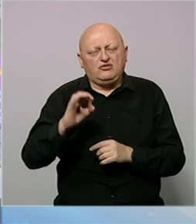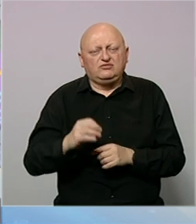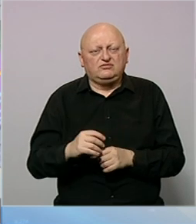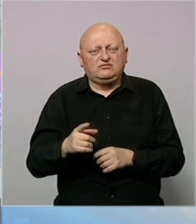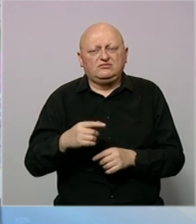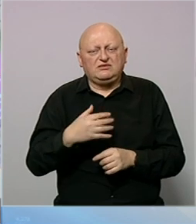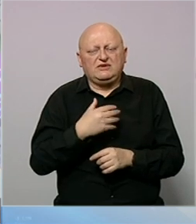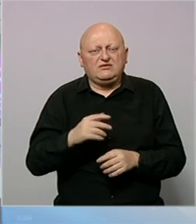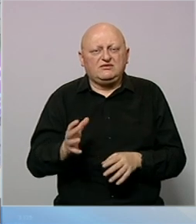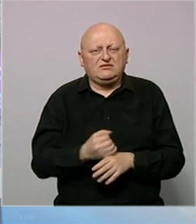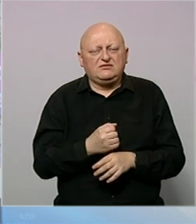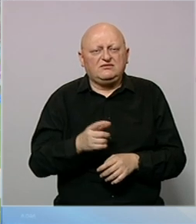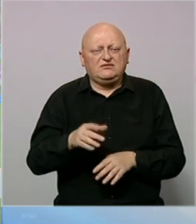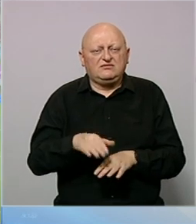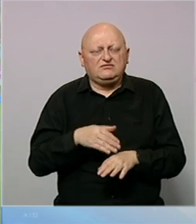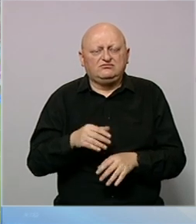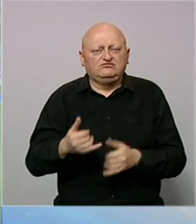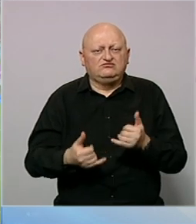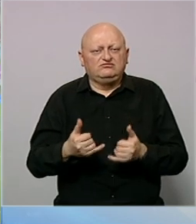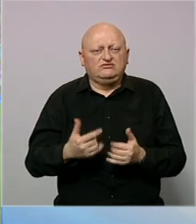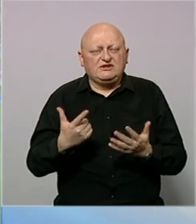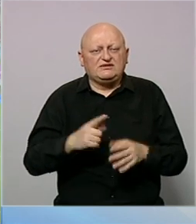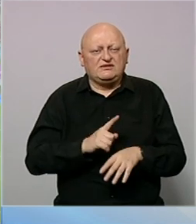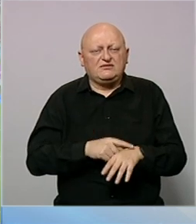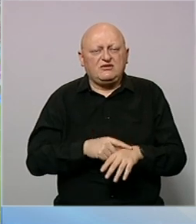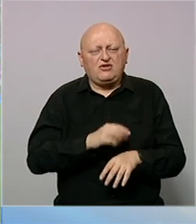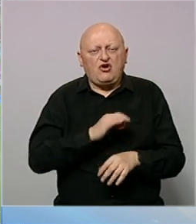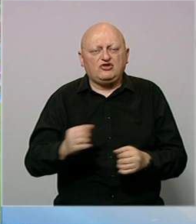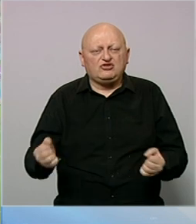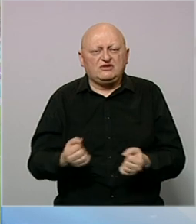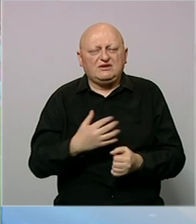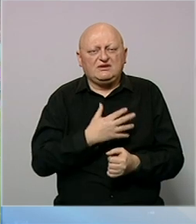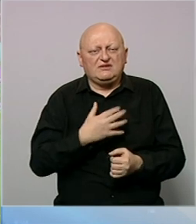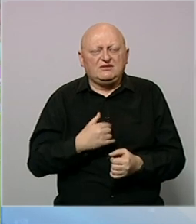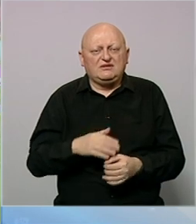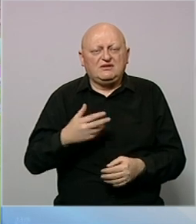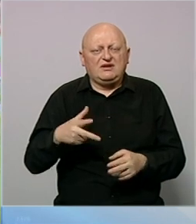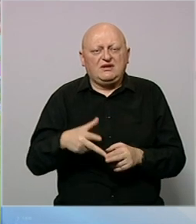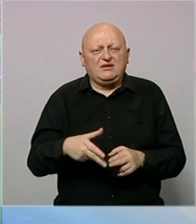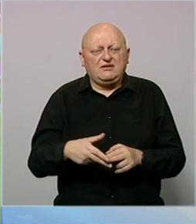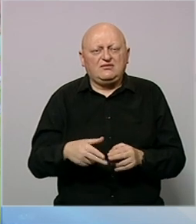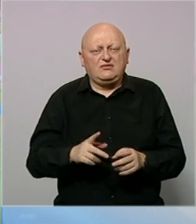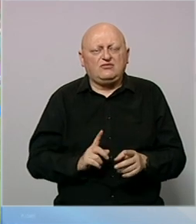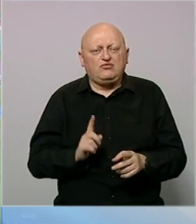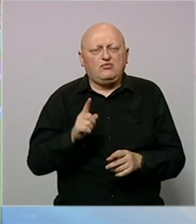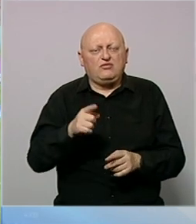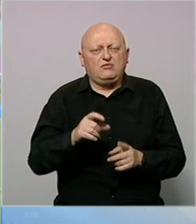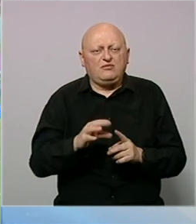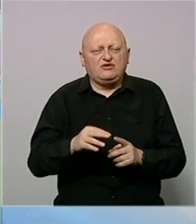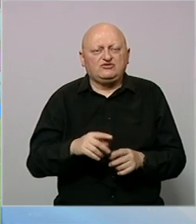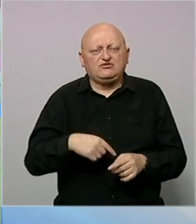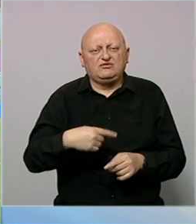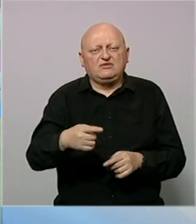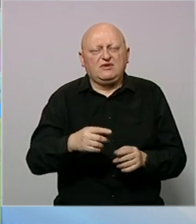Sjajno su Hrvati otvorili susret na Kalifa stadionu. U sedmoj minuti odlična akcija Hrvatske, nakon prekida Majer je ubacio, Perišić